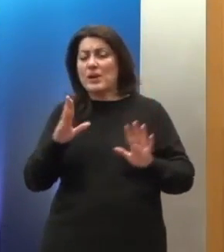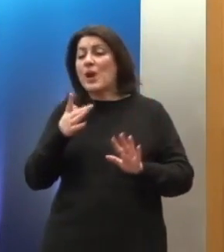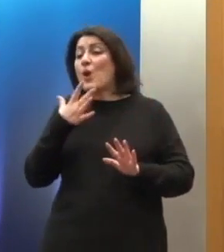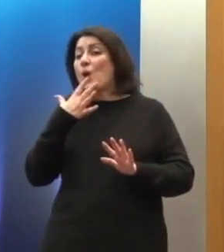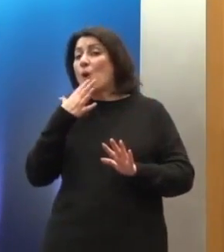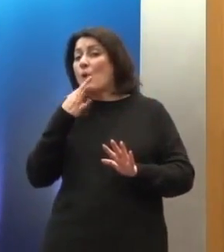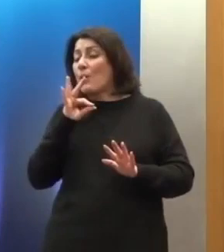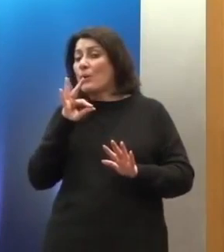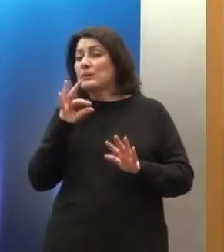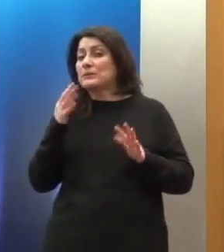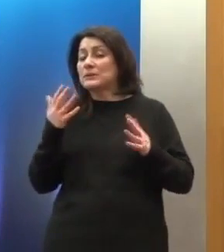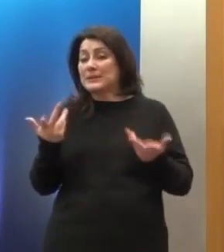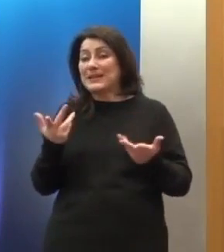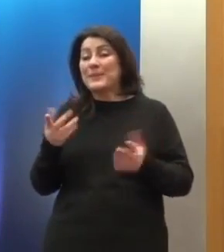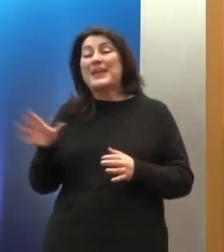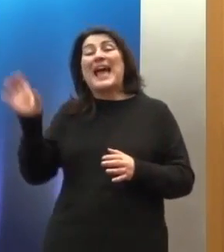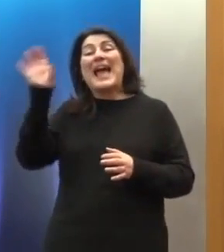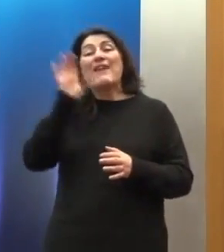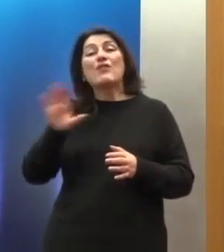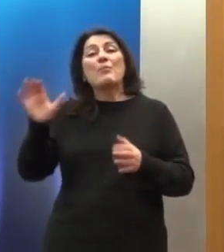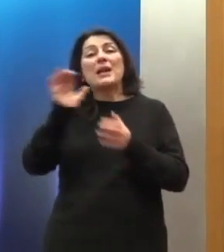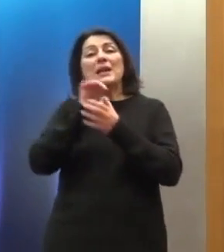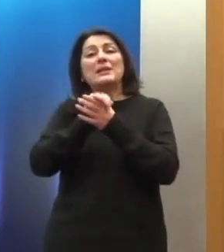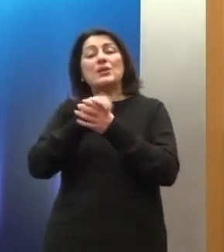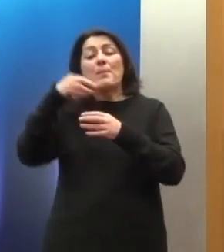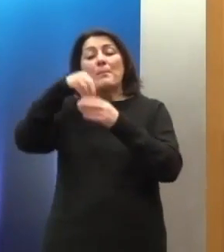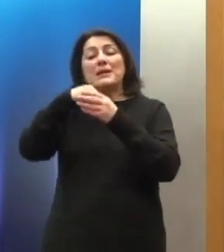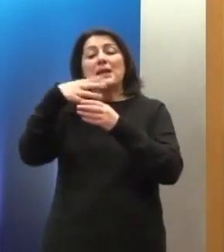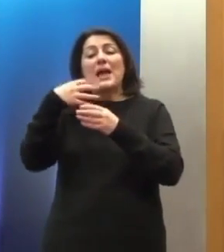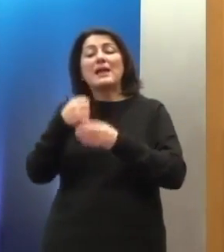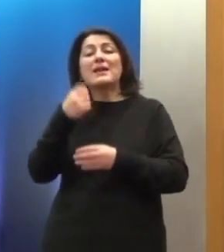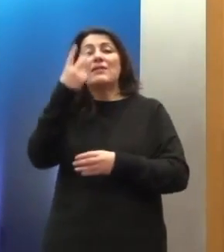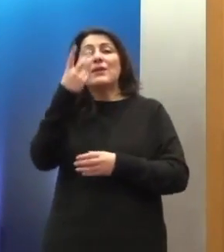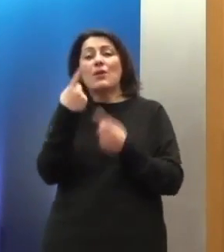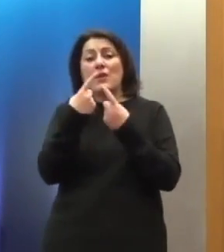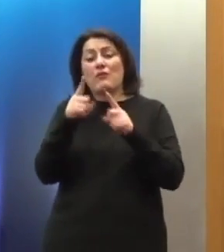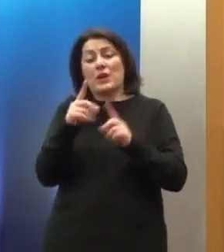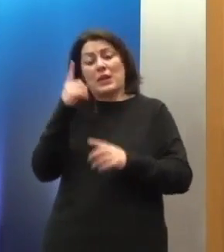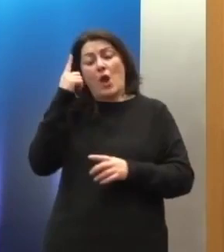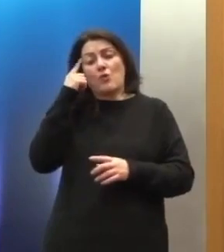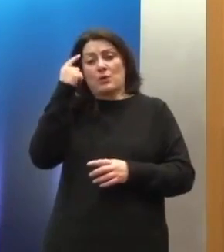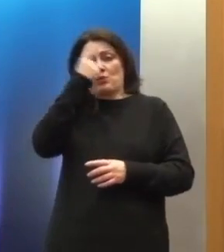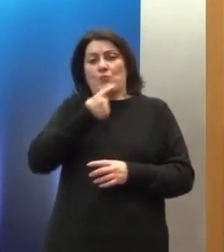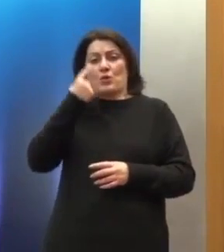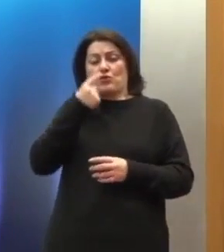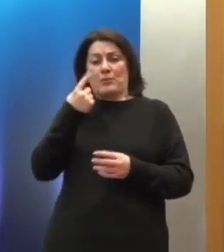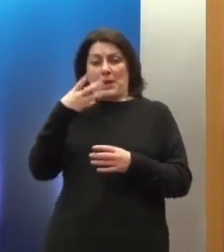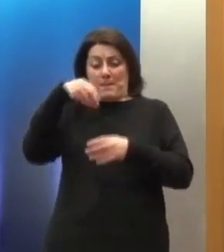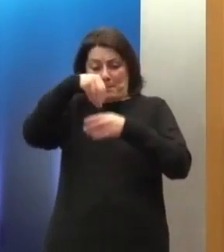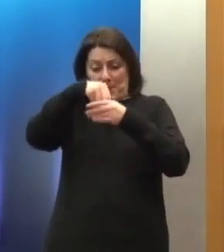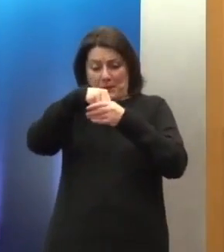Ευρωπαϊκή Ολοκλήρωση στηρίζεται σε δύο τελείως διαφορετικές φιλοσοφίες, νομίζω τουλάχιστον εγώ, γιατί και η